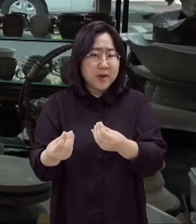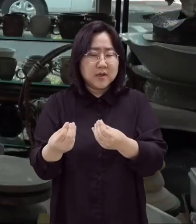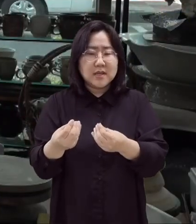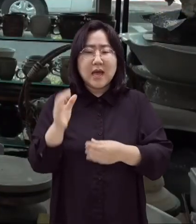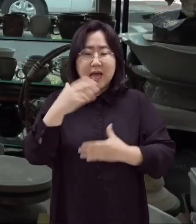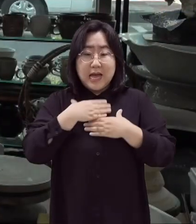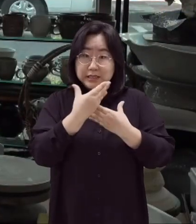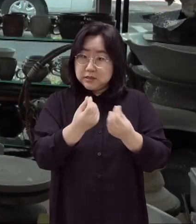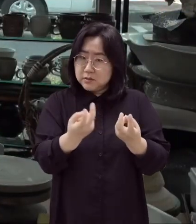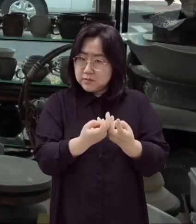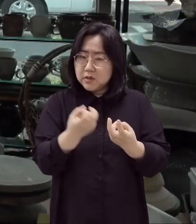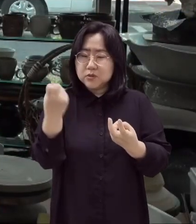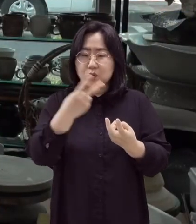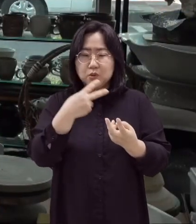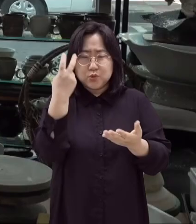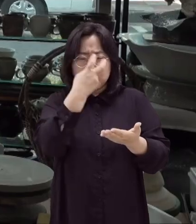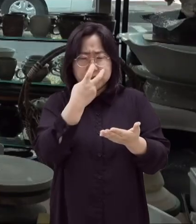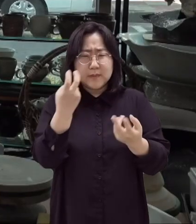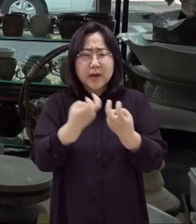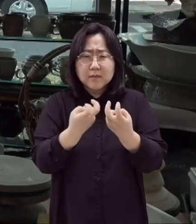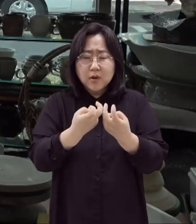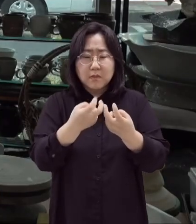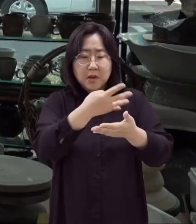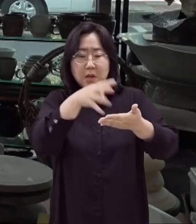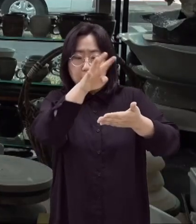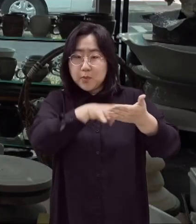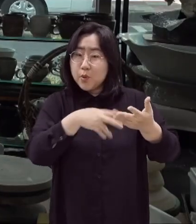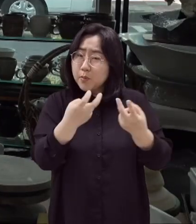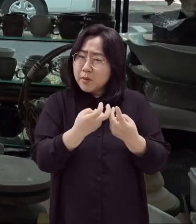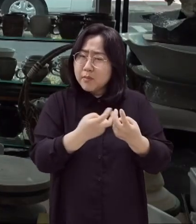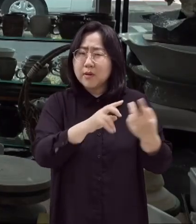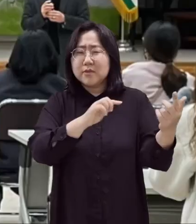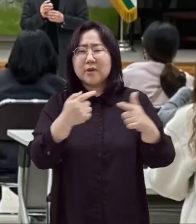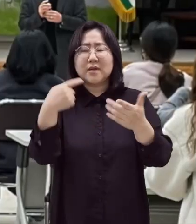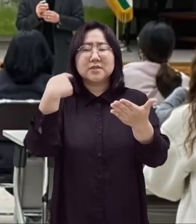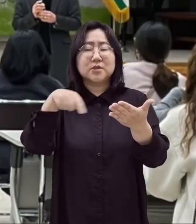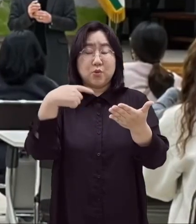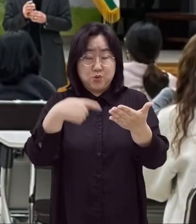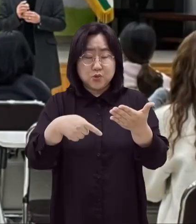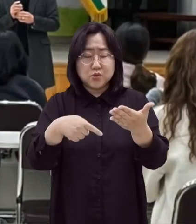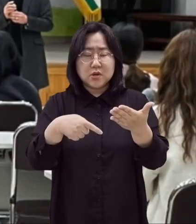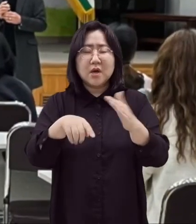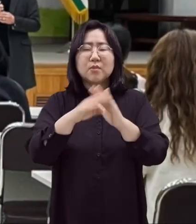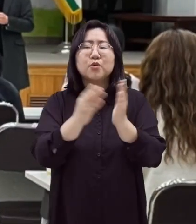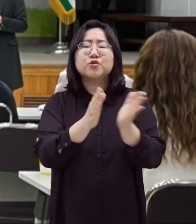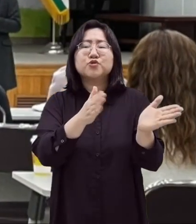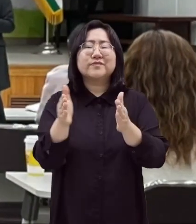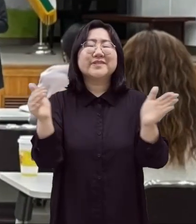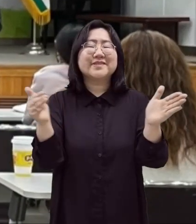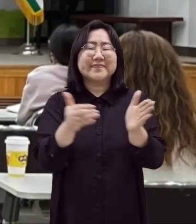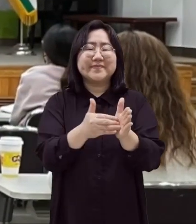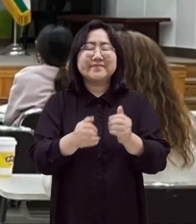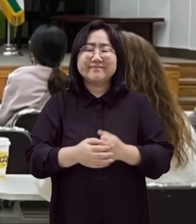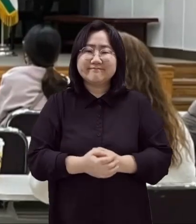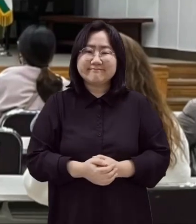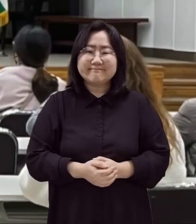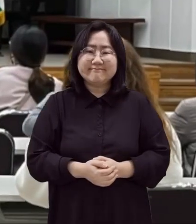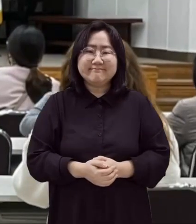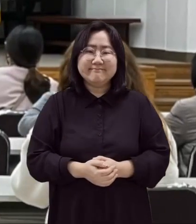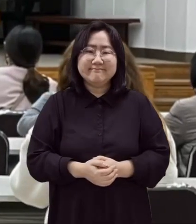안전수칙과 조사요령, 조사표 작성 방법 등의 교육을 실시하는 등 모든 사전 준비를 마쳤습니다.